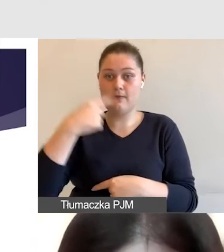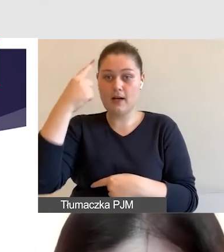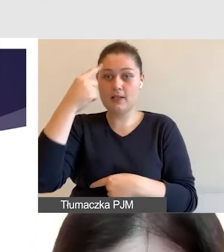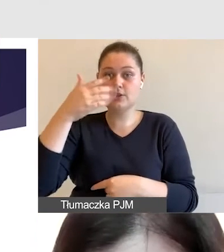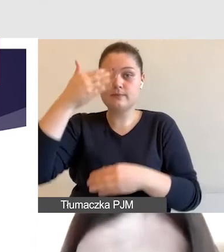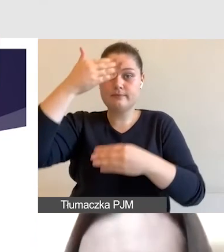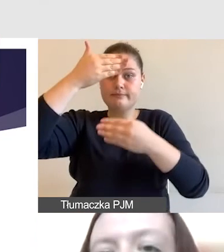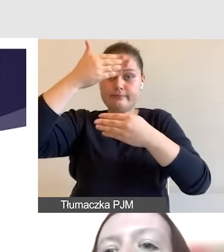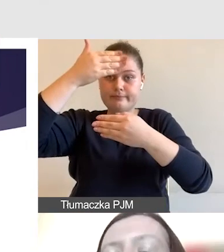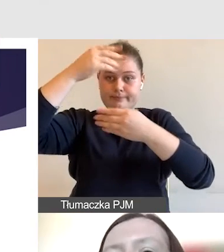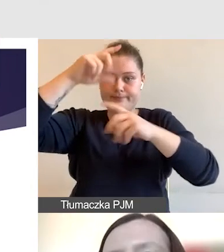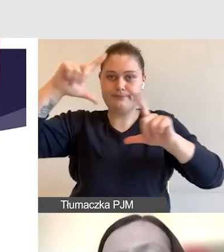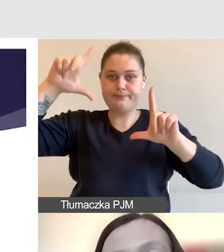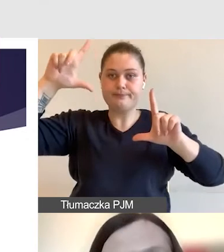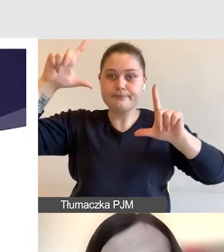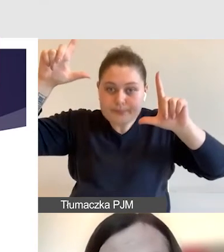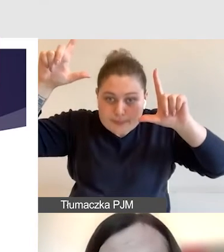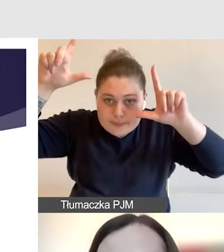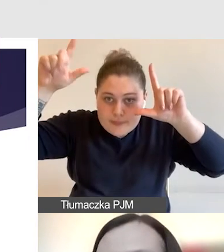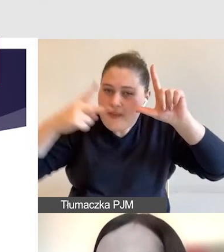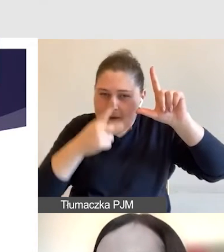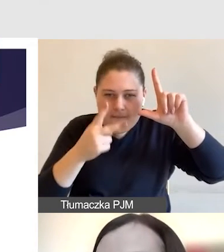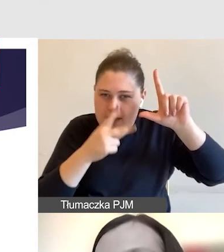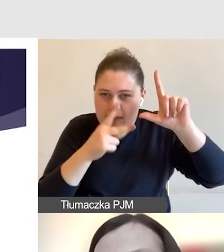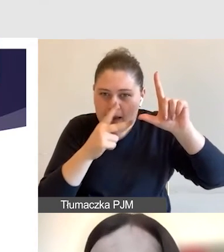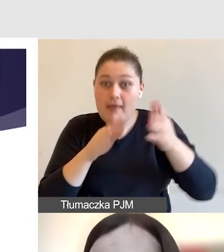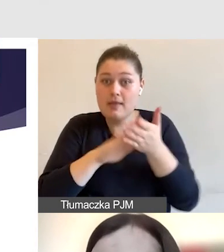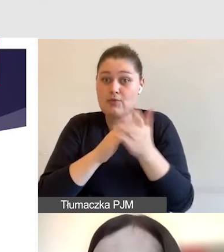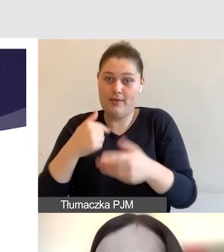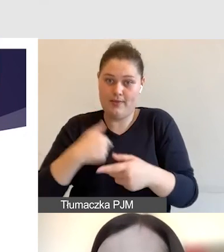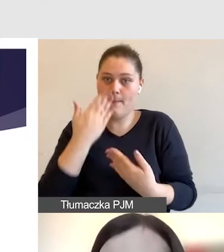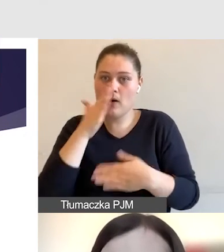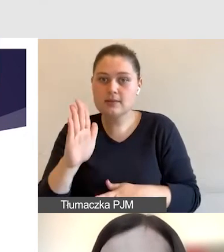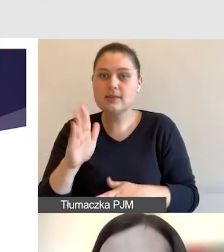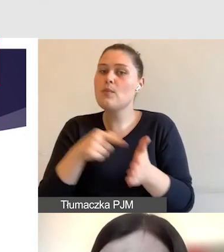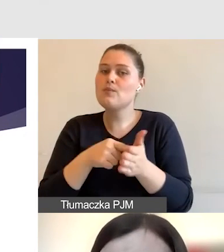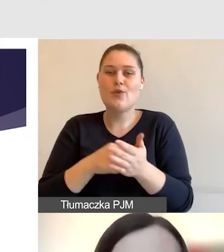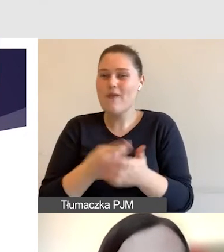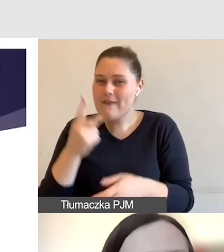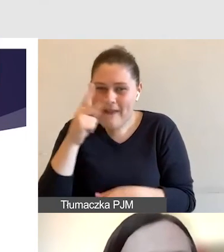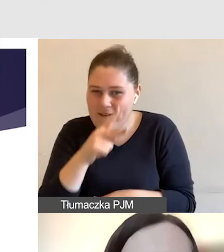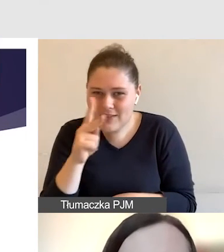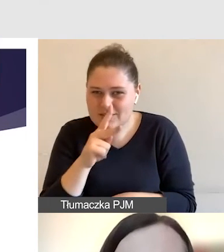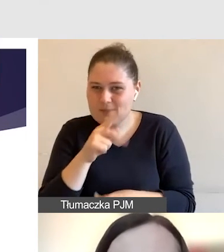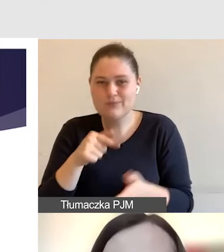by nie pojawiała się taka sytuacja, że ktoś się schyli i przestajemy widzieć jego usta.